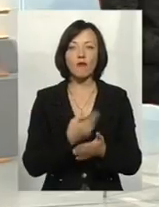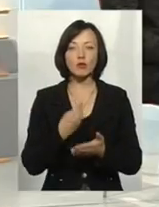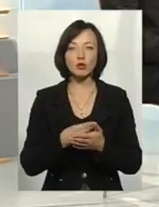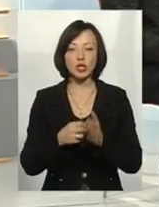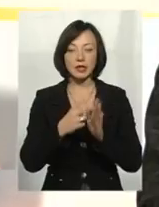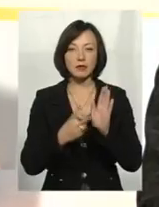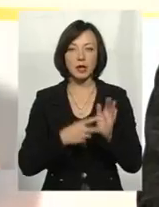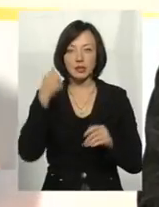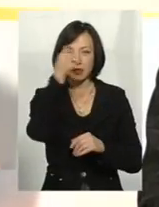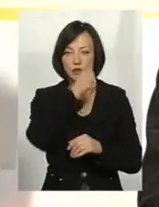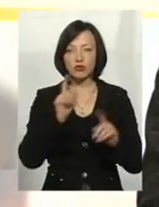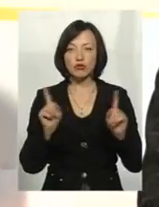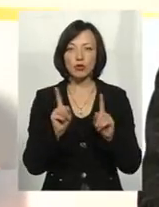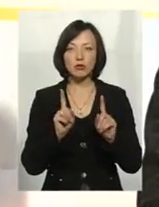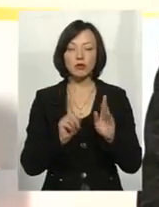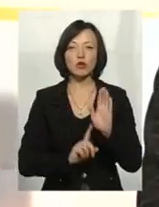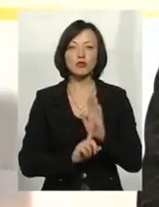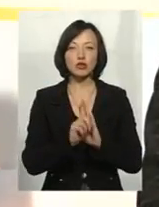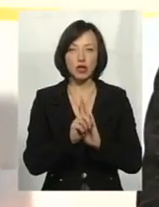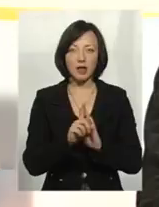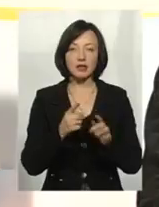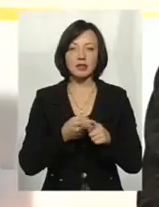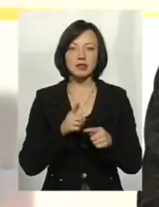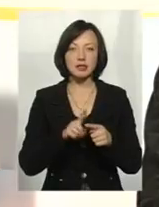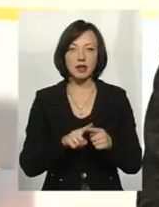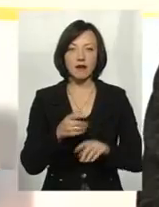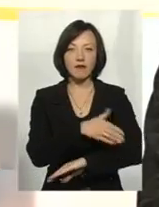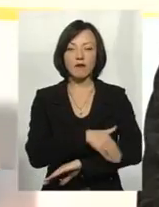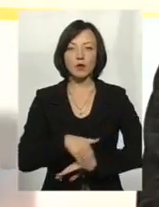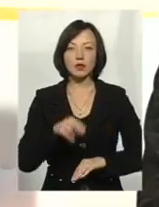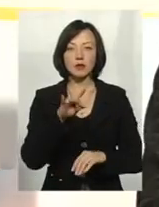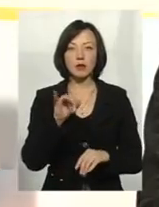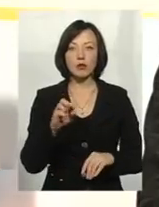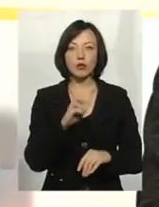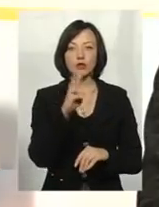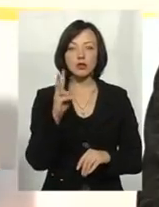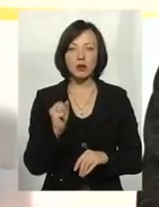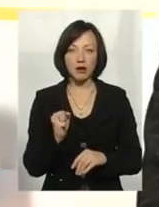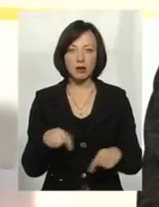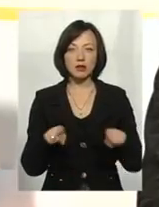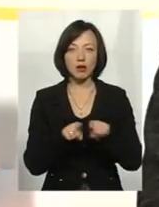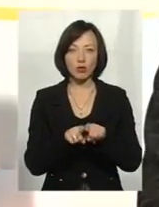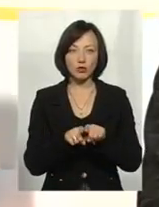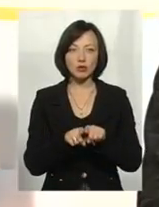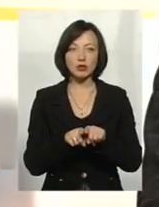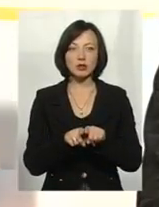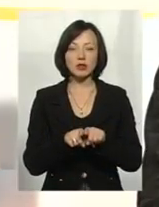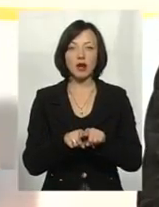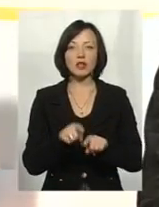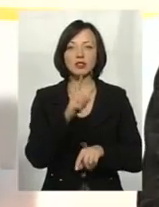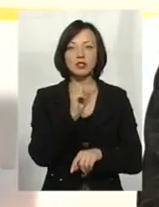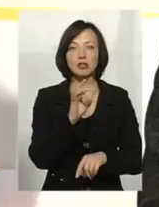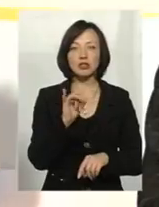рік, щоб хоча б з чогось розпочати. Це вулиця Прибузька в нас, йде вихід із вулиці